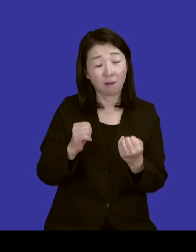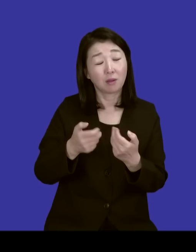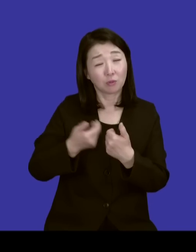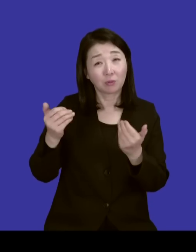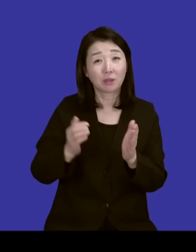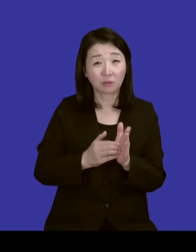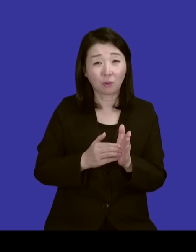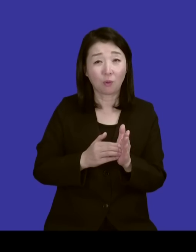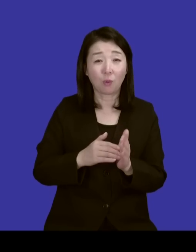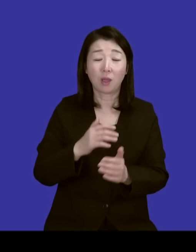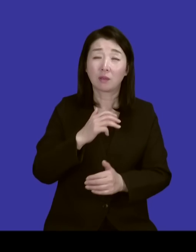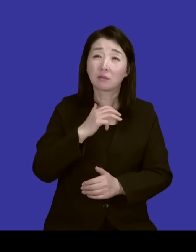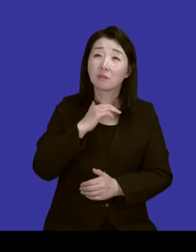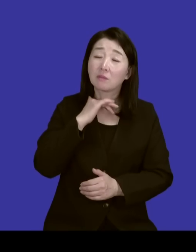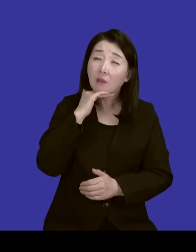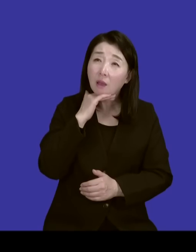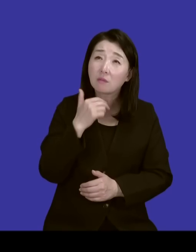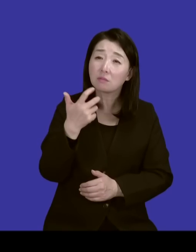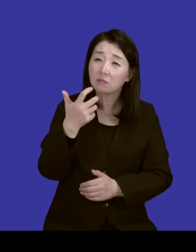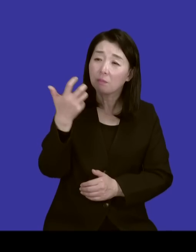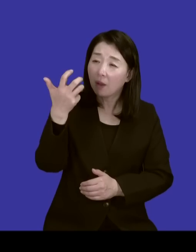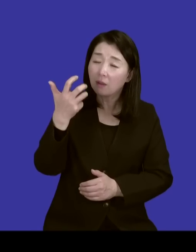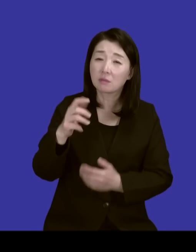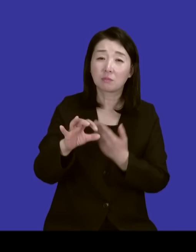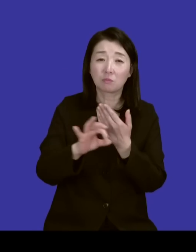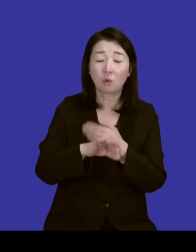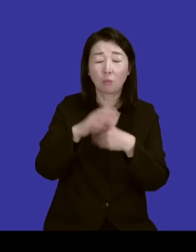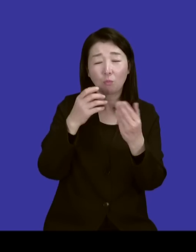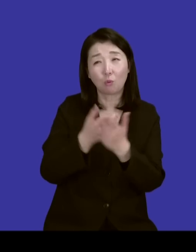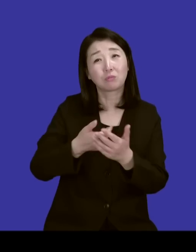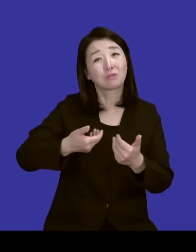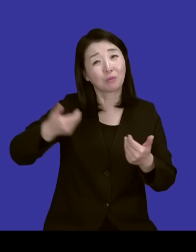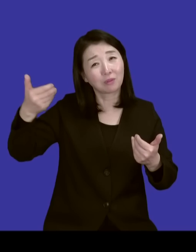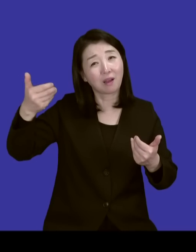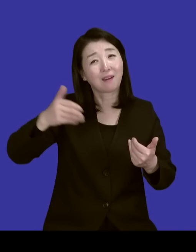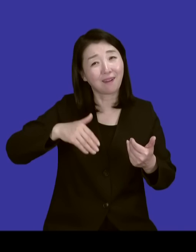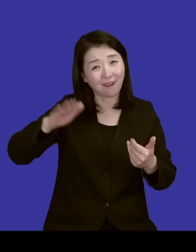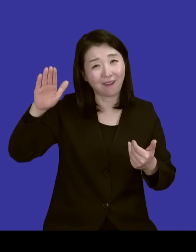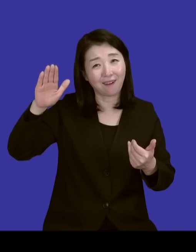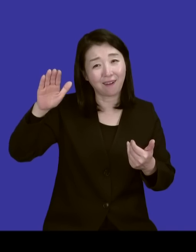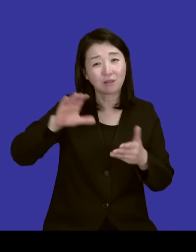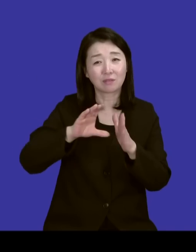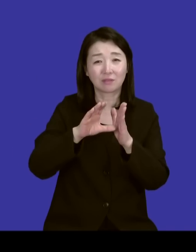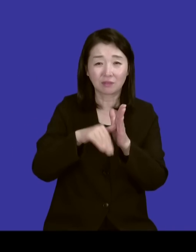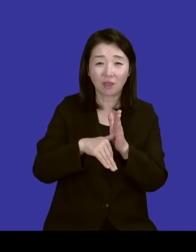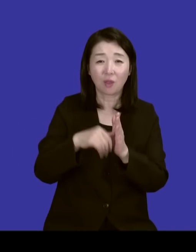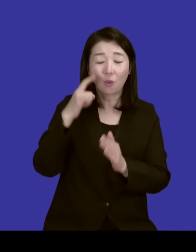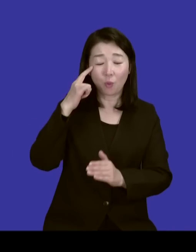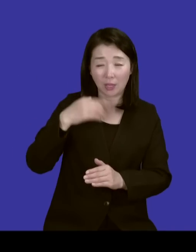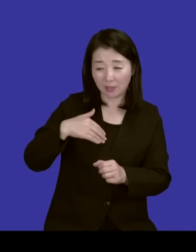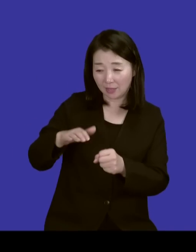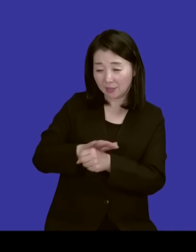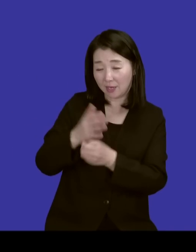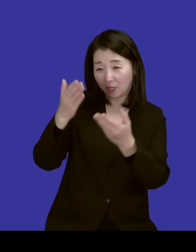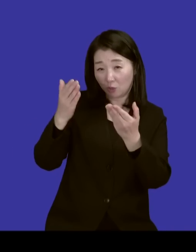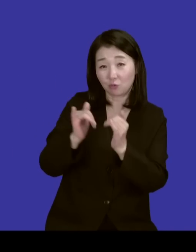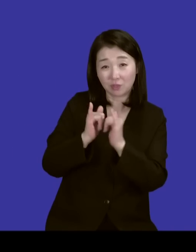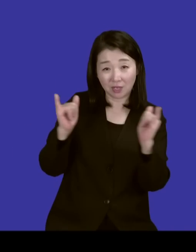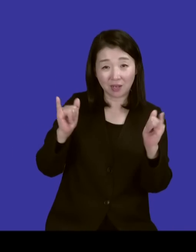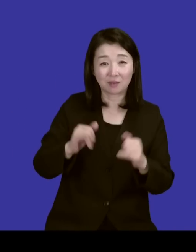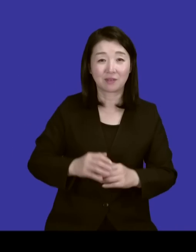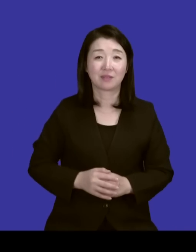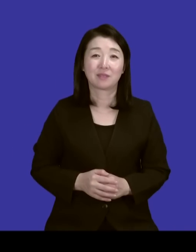70대가 되고 80대가 되면 이제 다 가는데 그때 한때 저를 사랑해 주셨던 분들